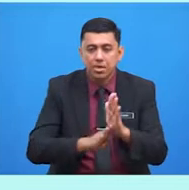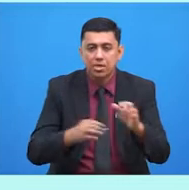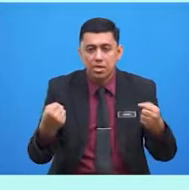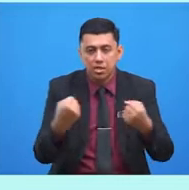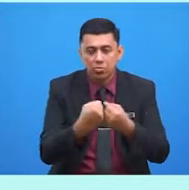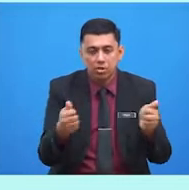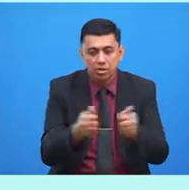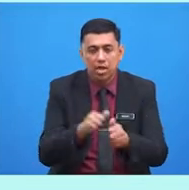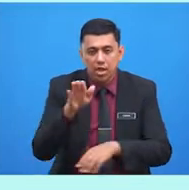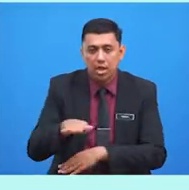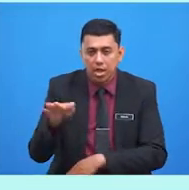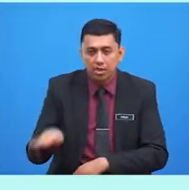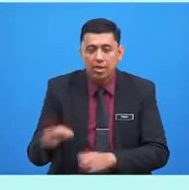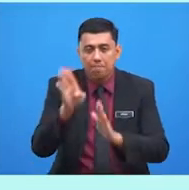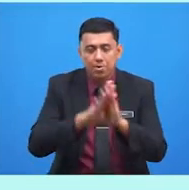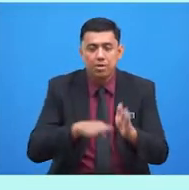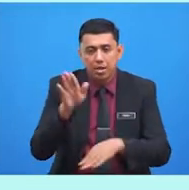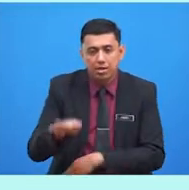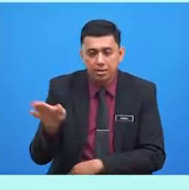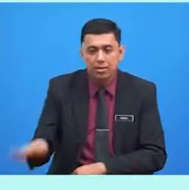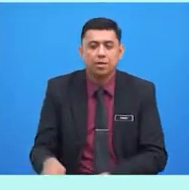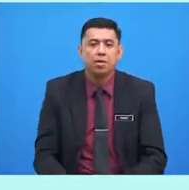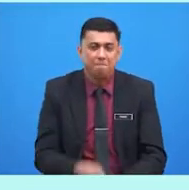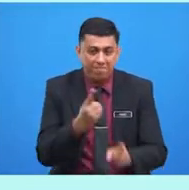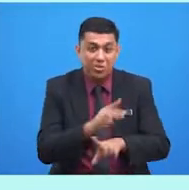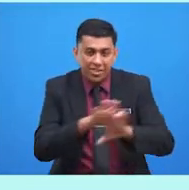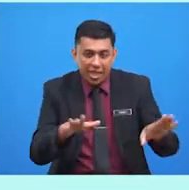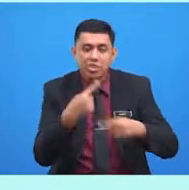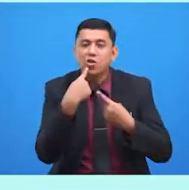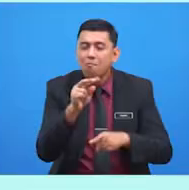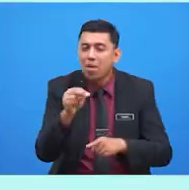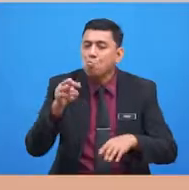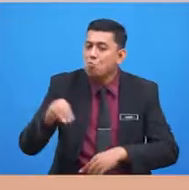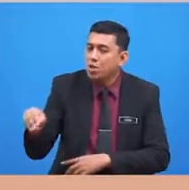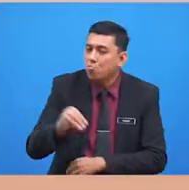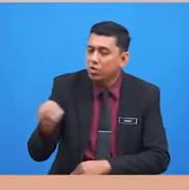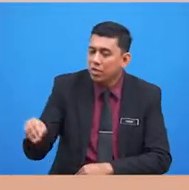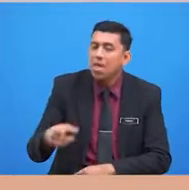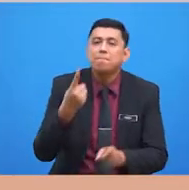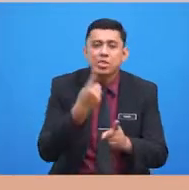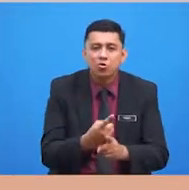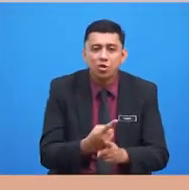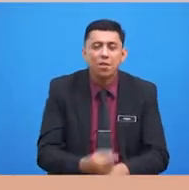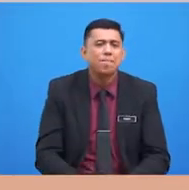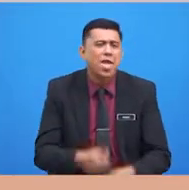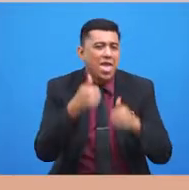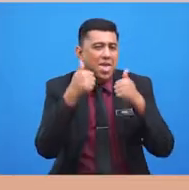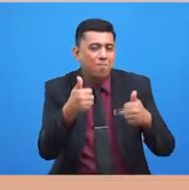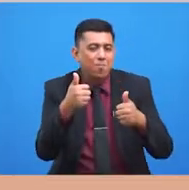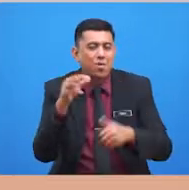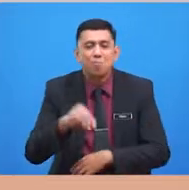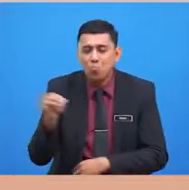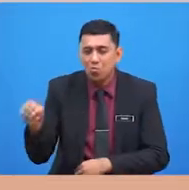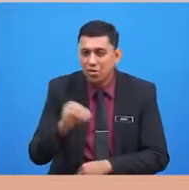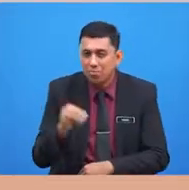bergaduh dengan adik-beradik. Betul tak jawapan murid-murid? Betul, hebat murid